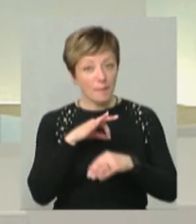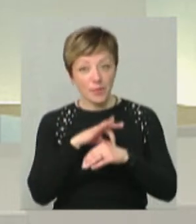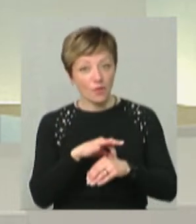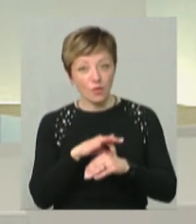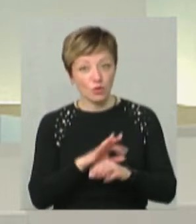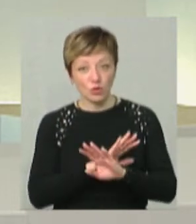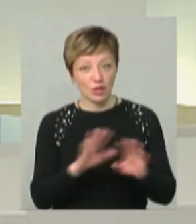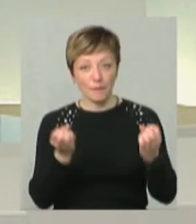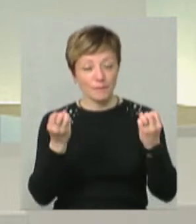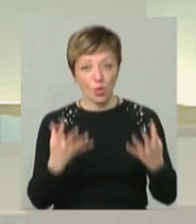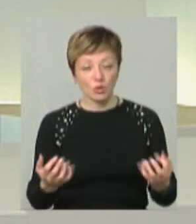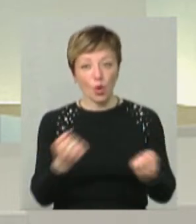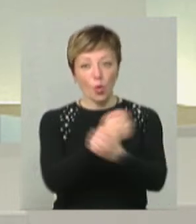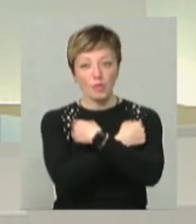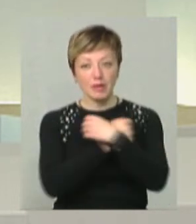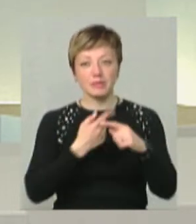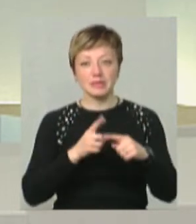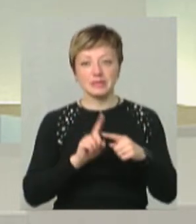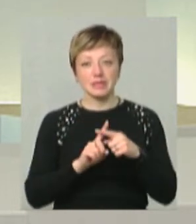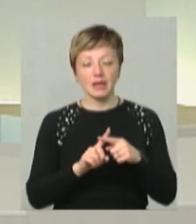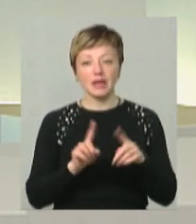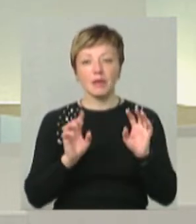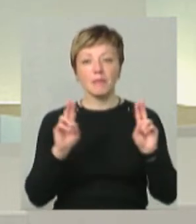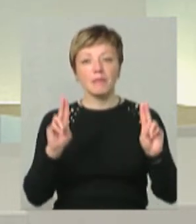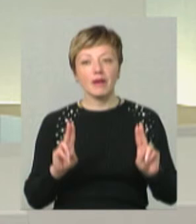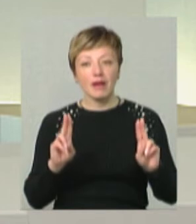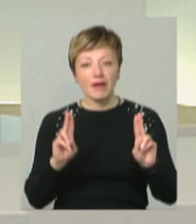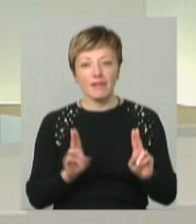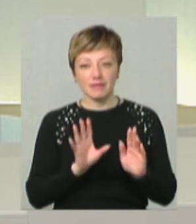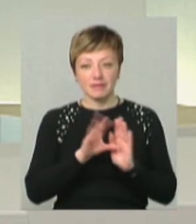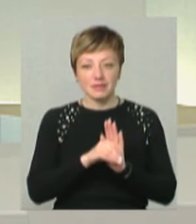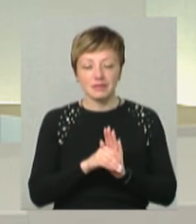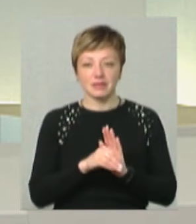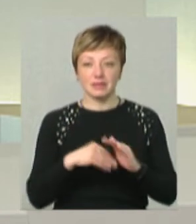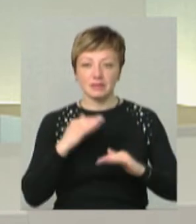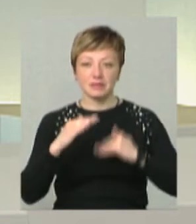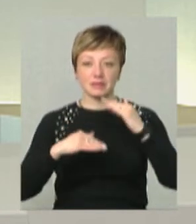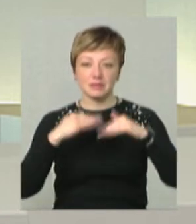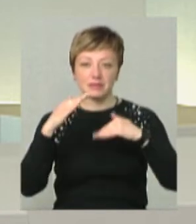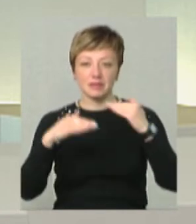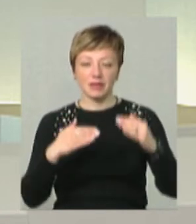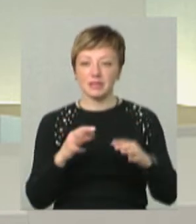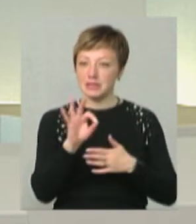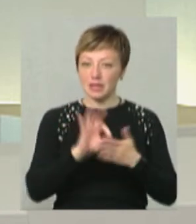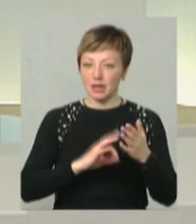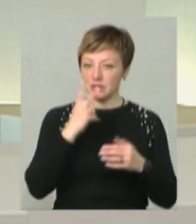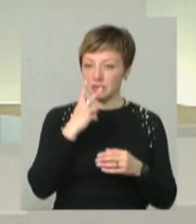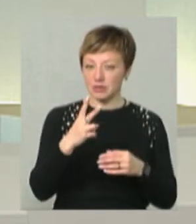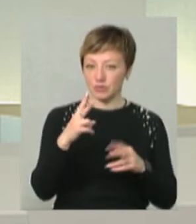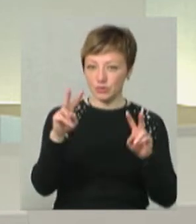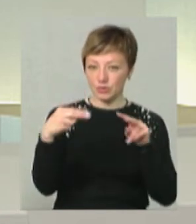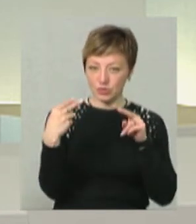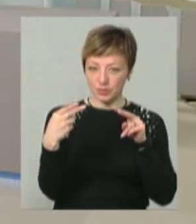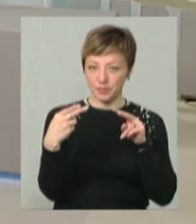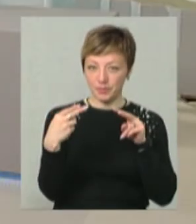просто обійми, це певні механізми, певні складові оці сходинки, як обійнятися. Одразу я дивлюся вам в